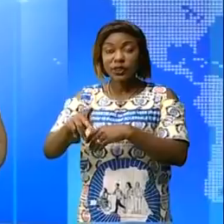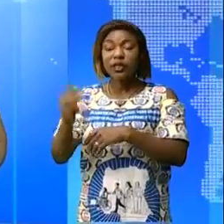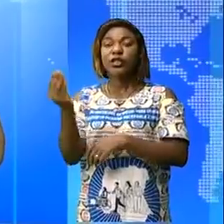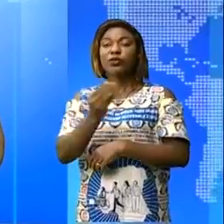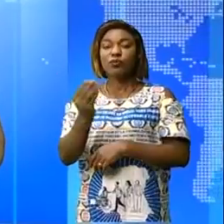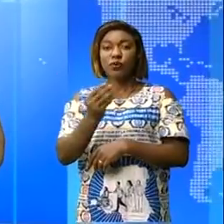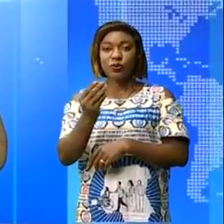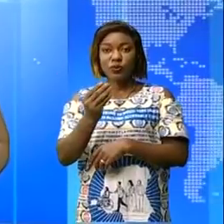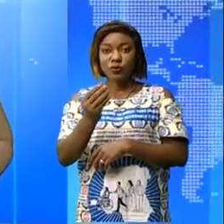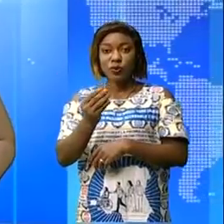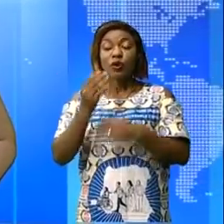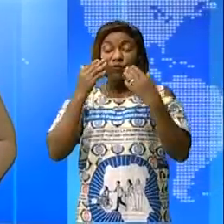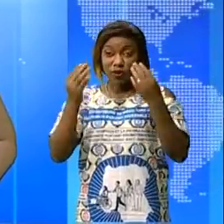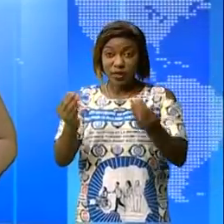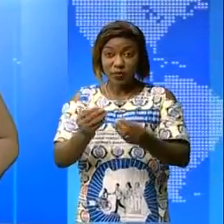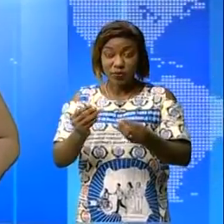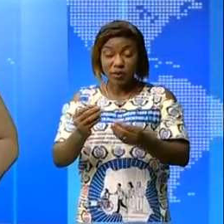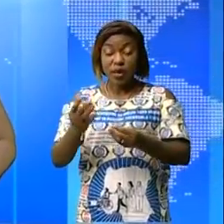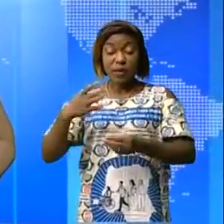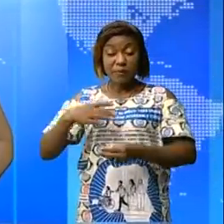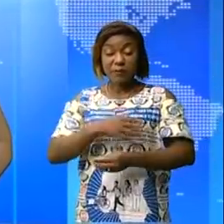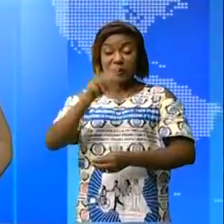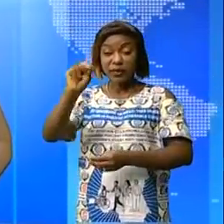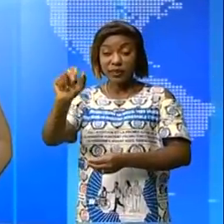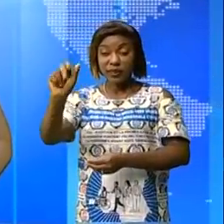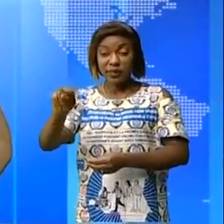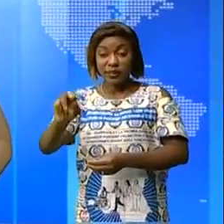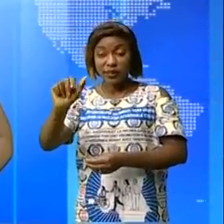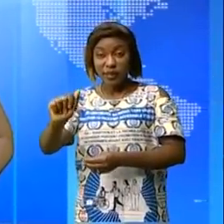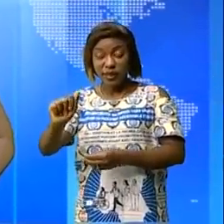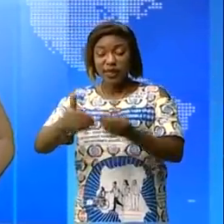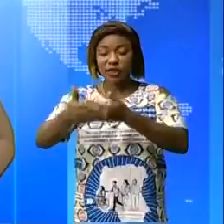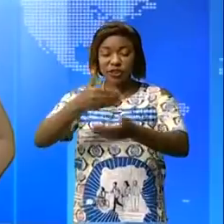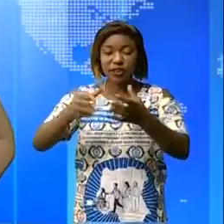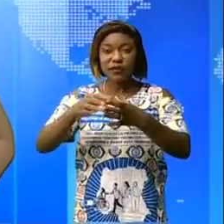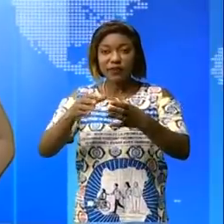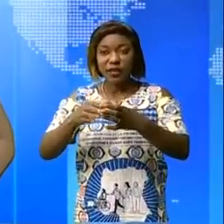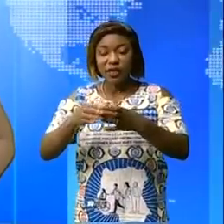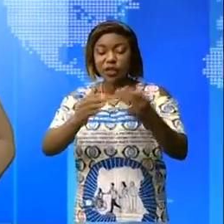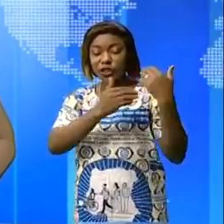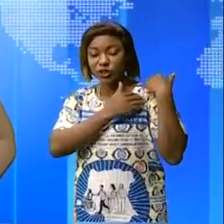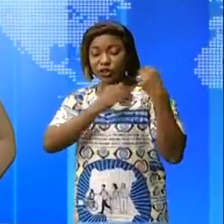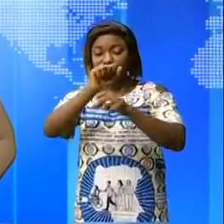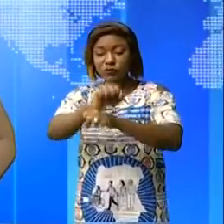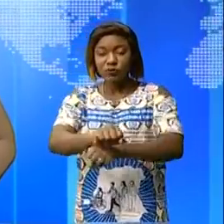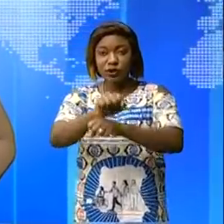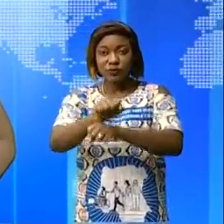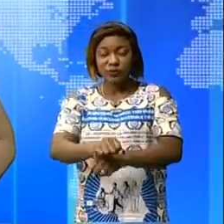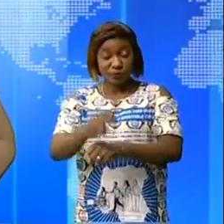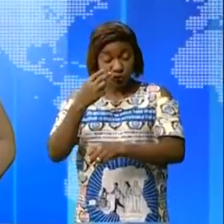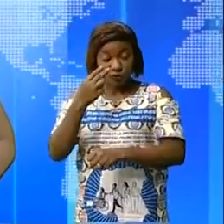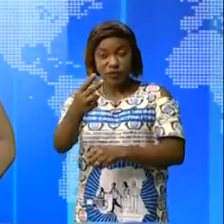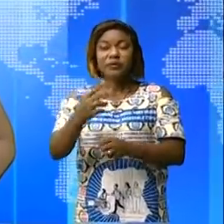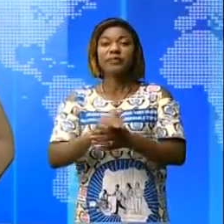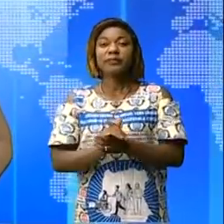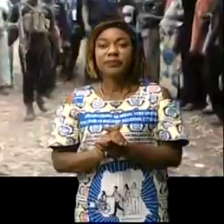À l'étape de Massimanimba, Nana Manonina a échangé avec le chef coutumier de la province. Jacques Kabwaba était dans sa